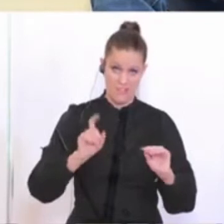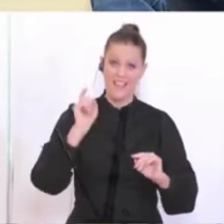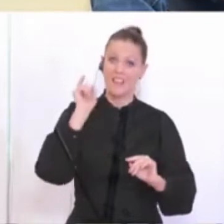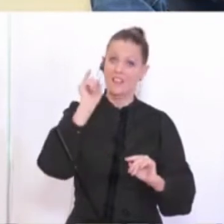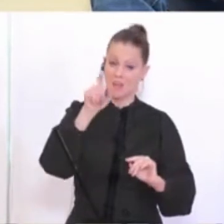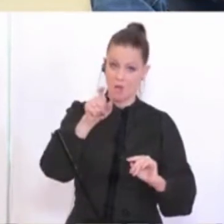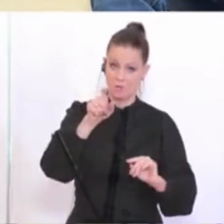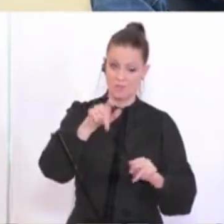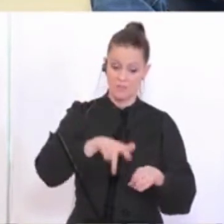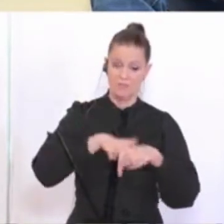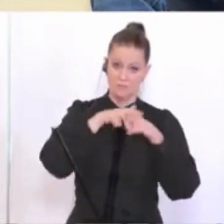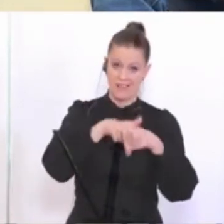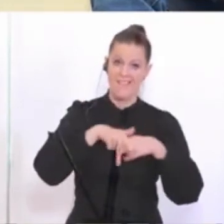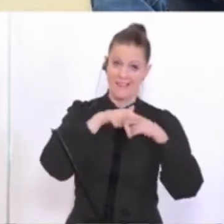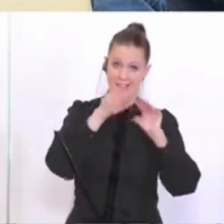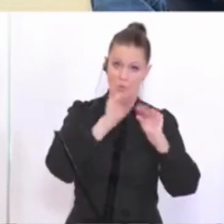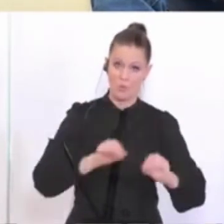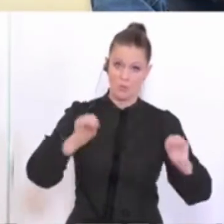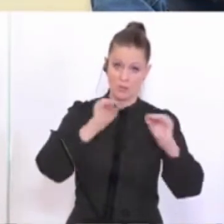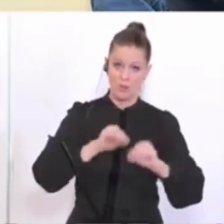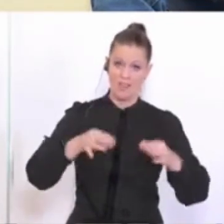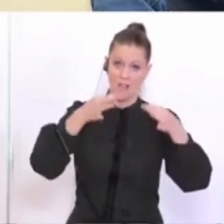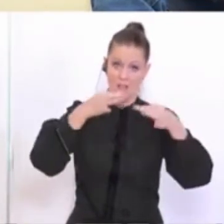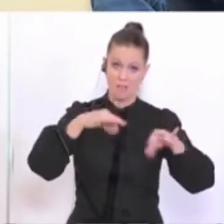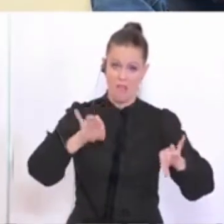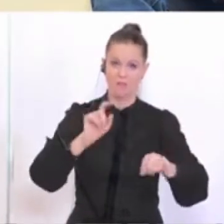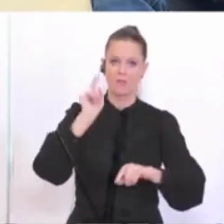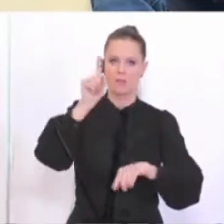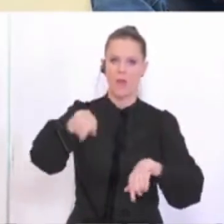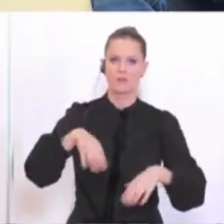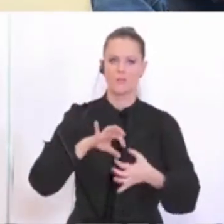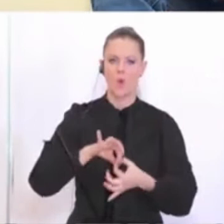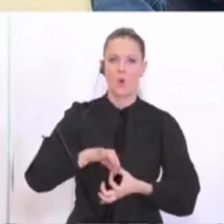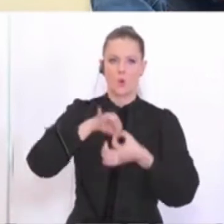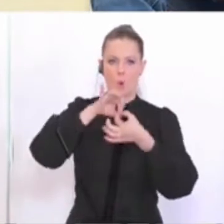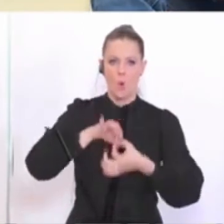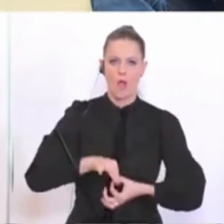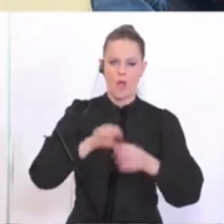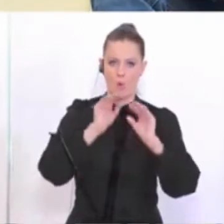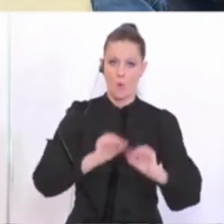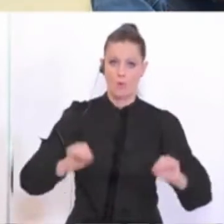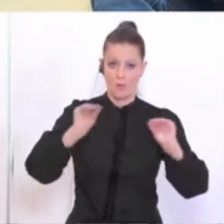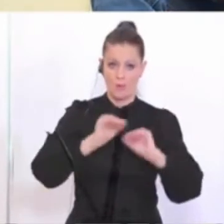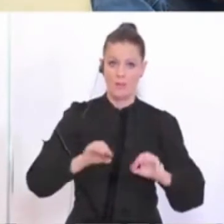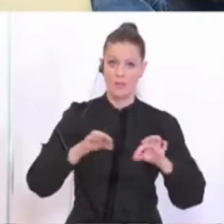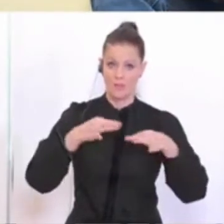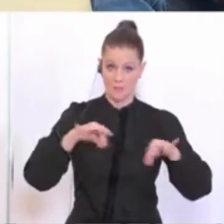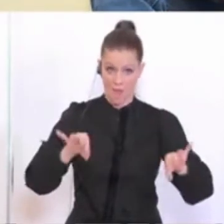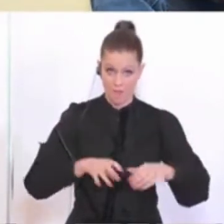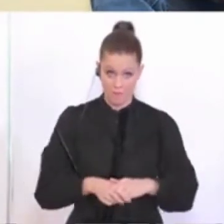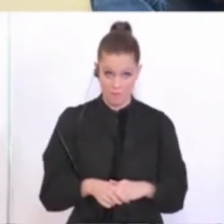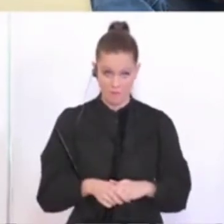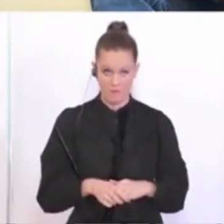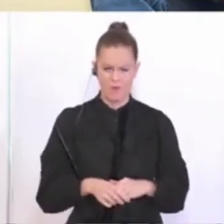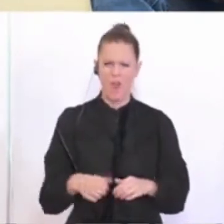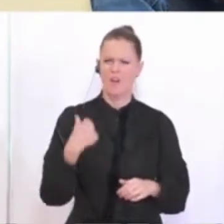Freien, Reitunterricht dann erlaubt oder Yoga-Unterricht im Freien? Und Sie haben vorige Woche, glaube ich